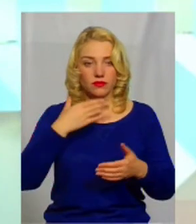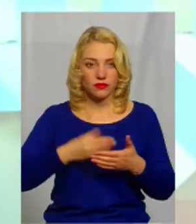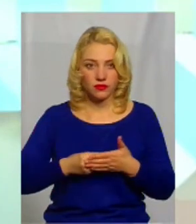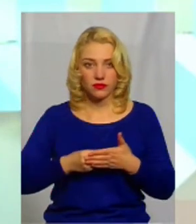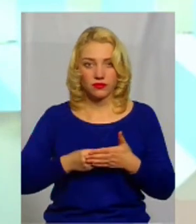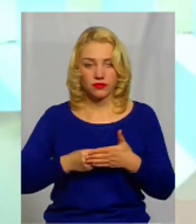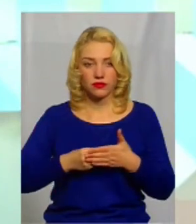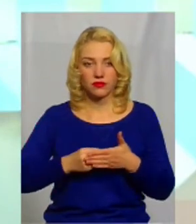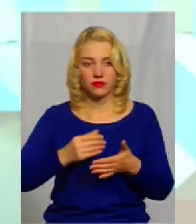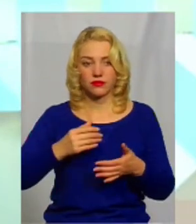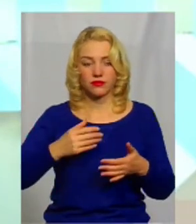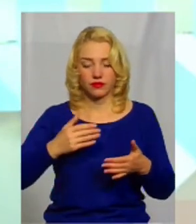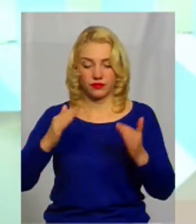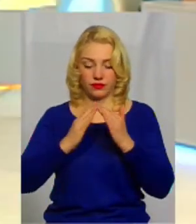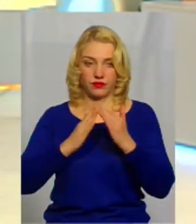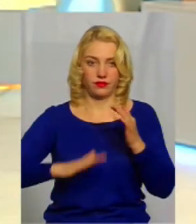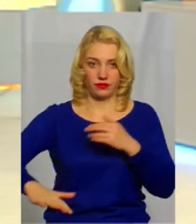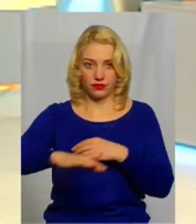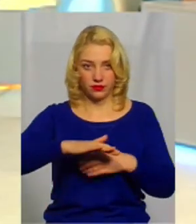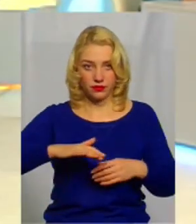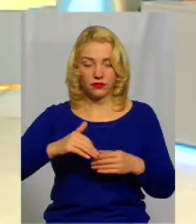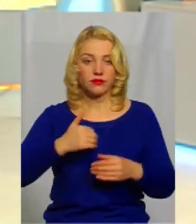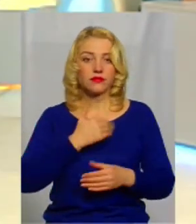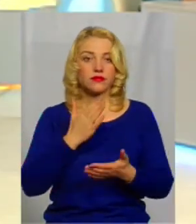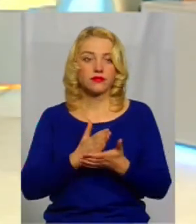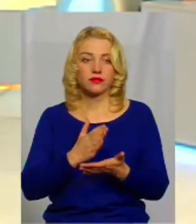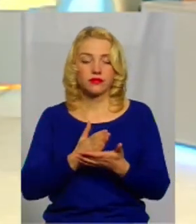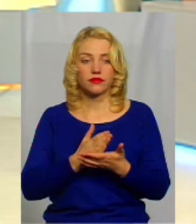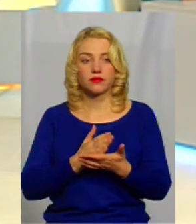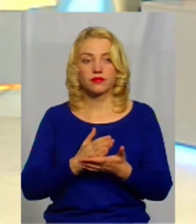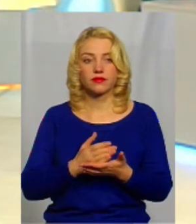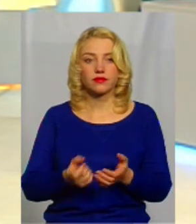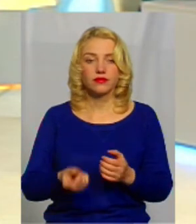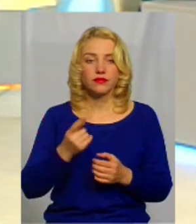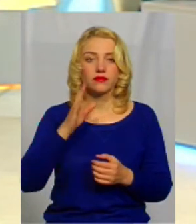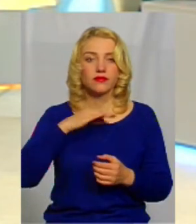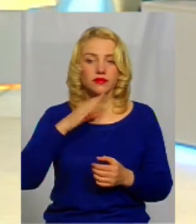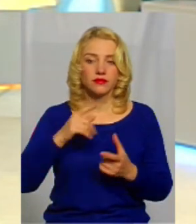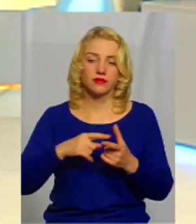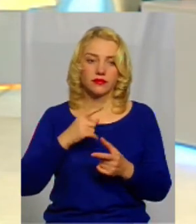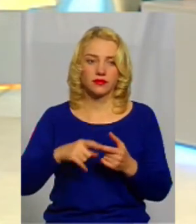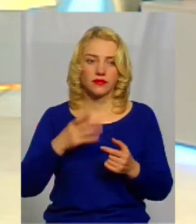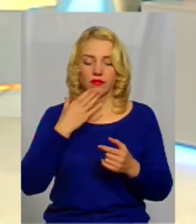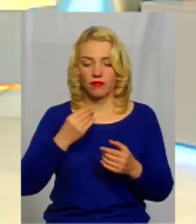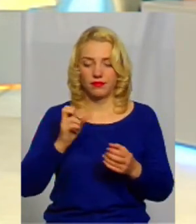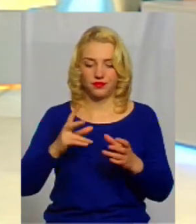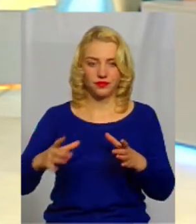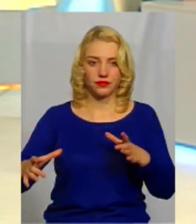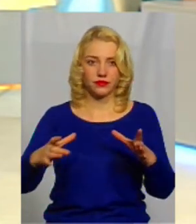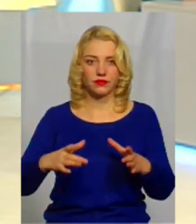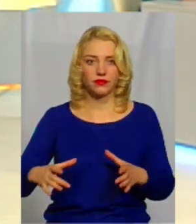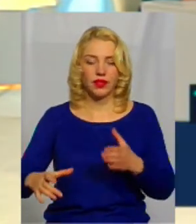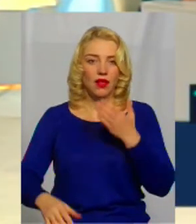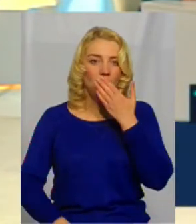власному подвір'ї хоче мати джерело води, чи красу у вигляді ставку,